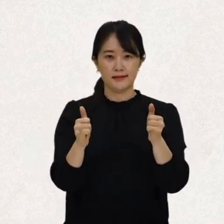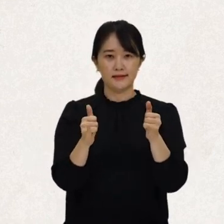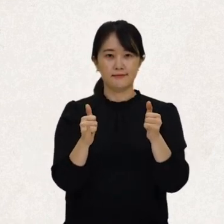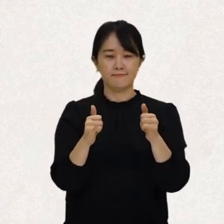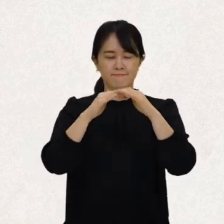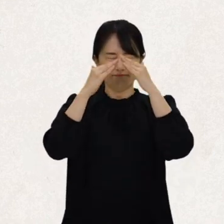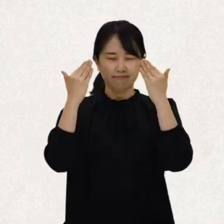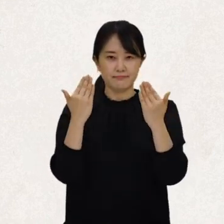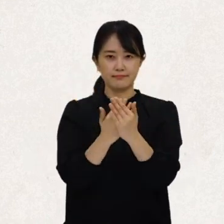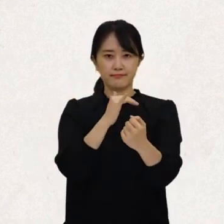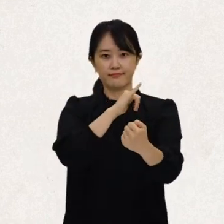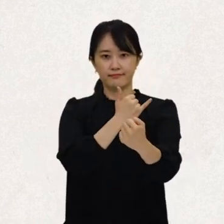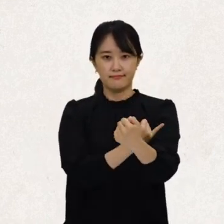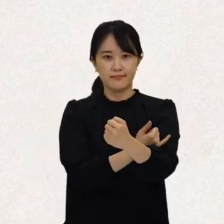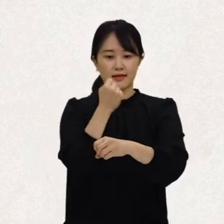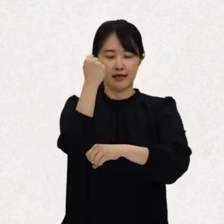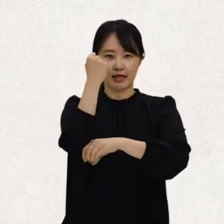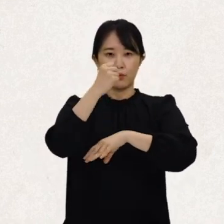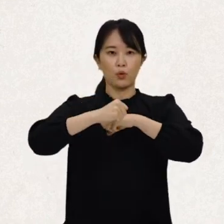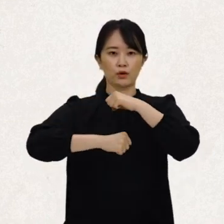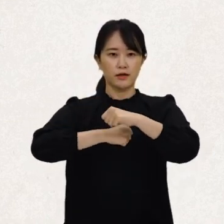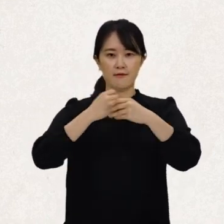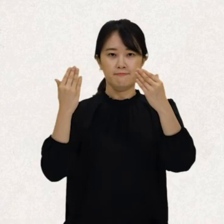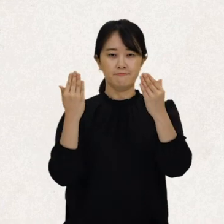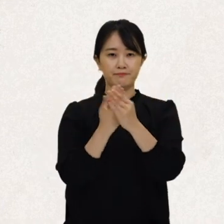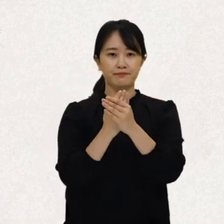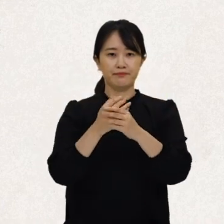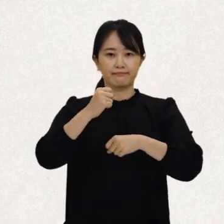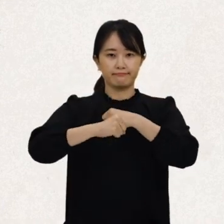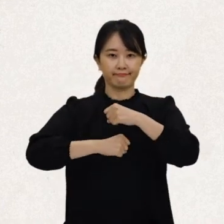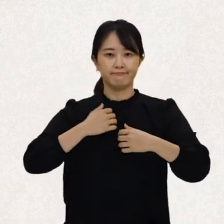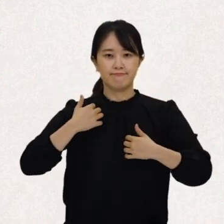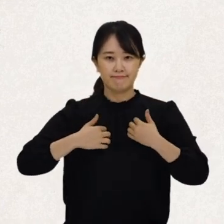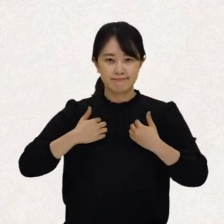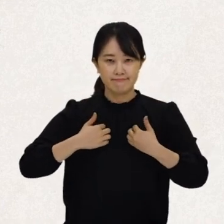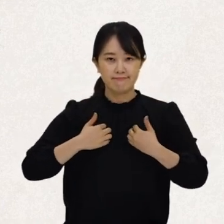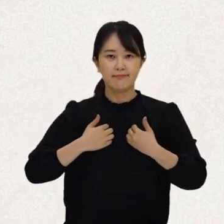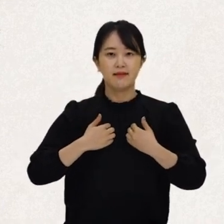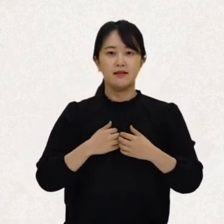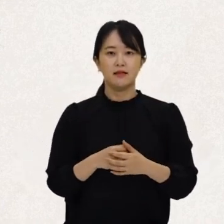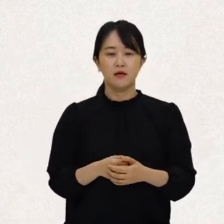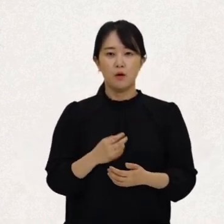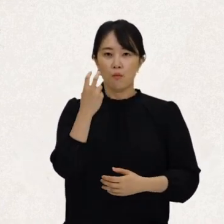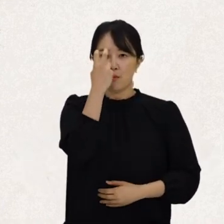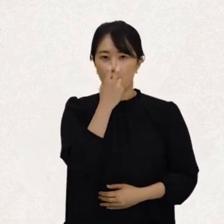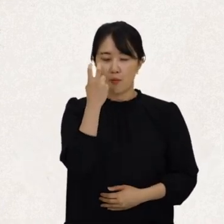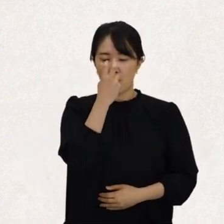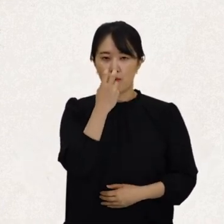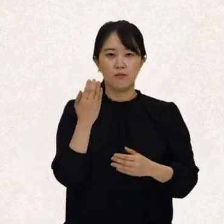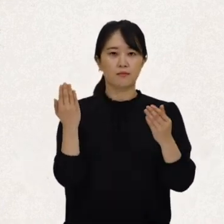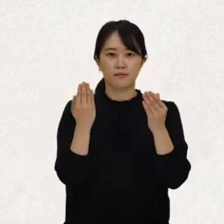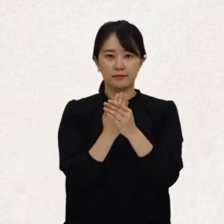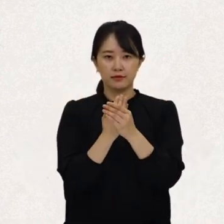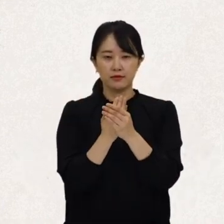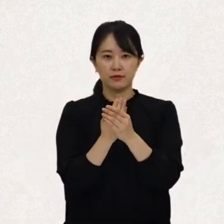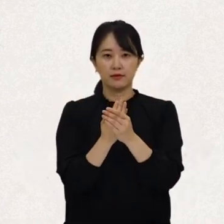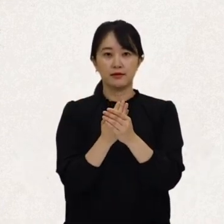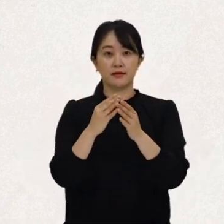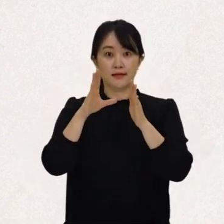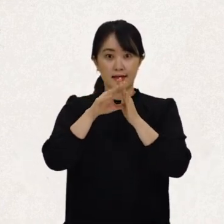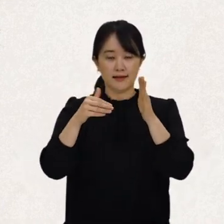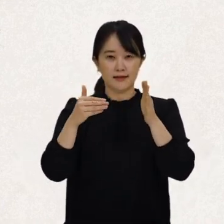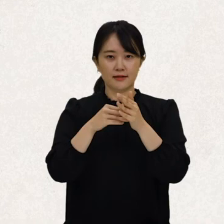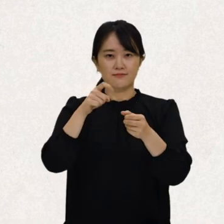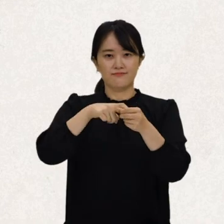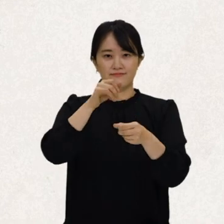인권과 기본적인 자유를 완전하고 동등하게 향유하도록 촉진, 보호, 완성하는 데 그